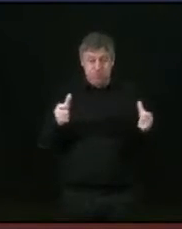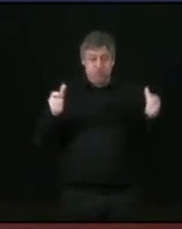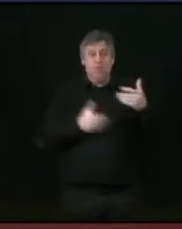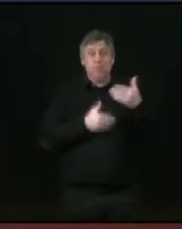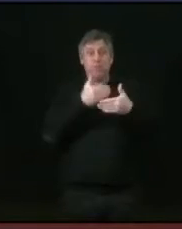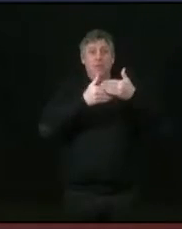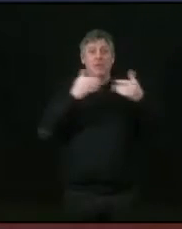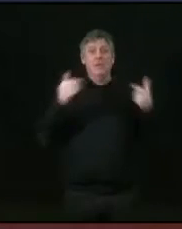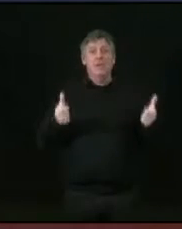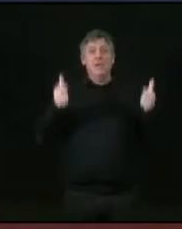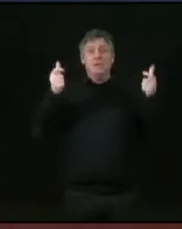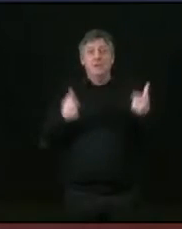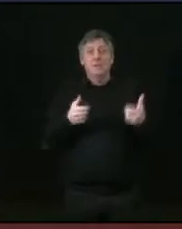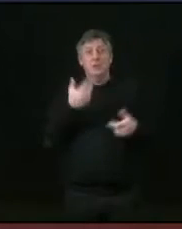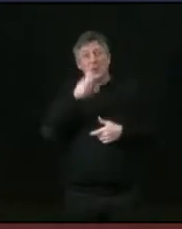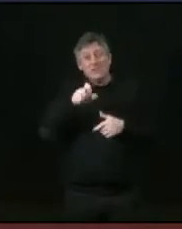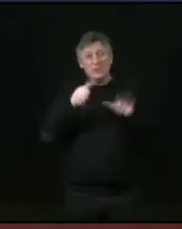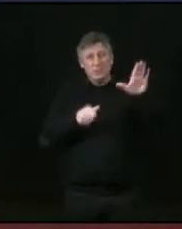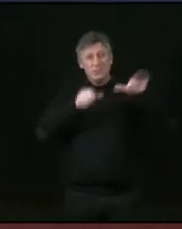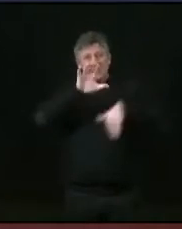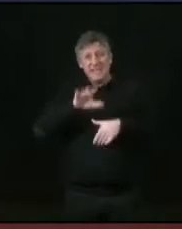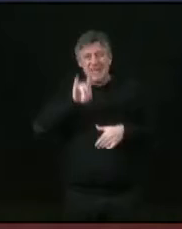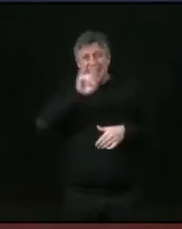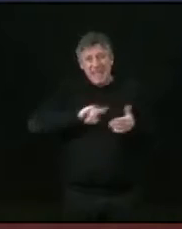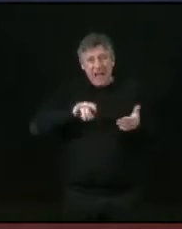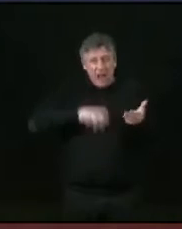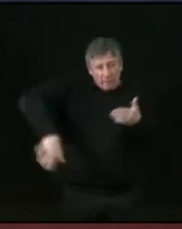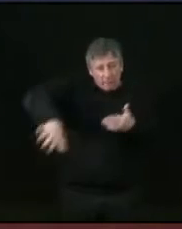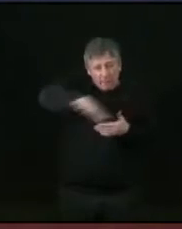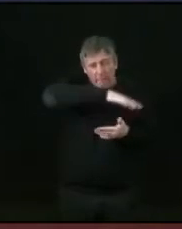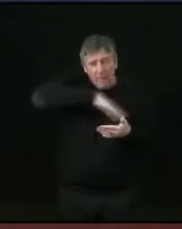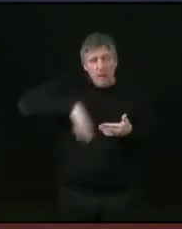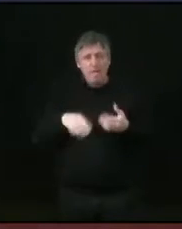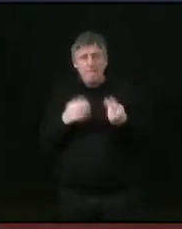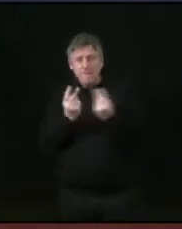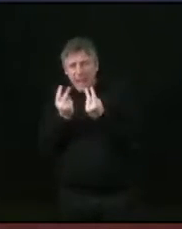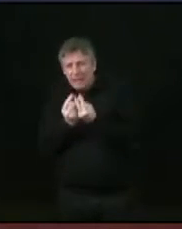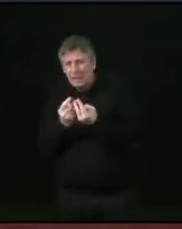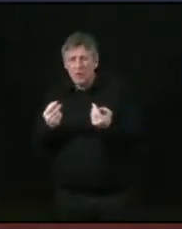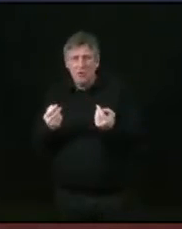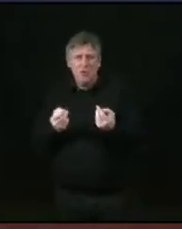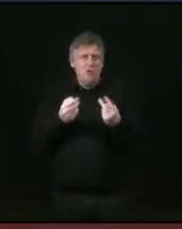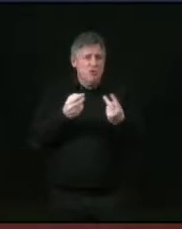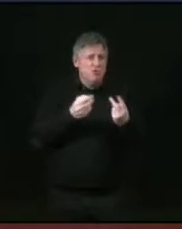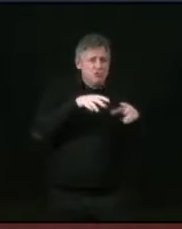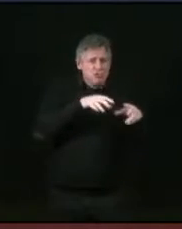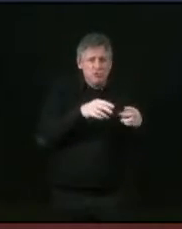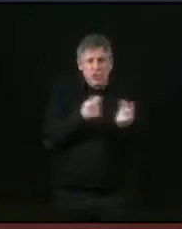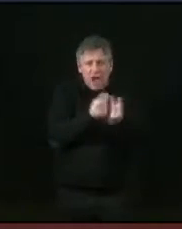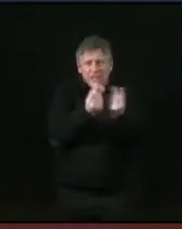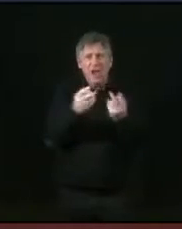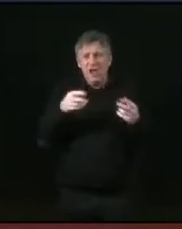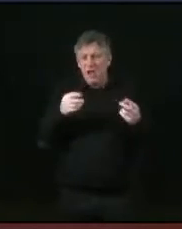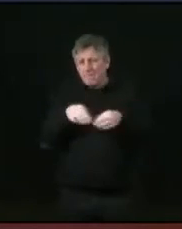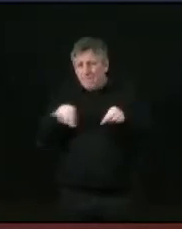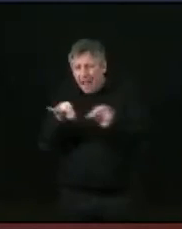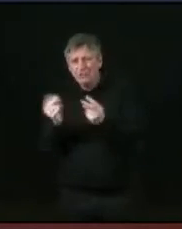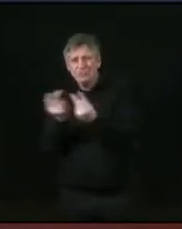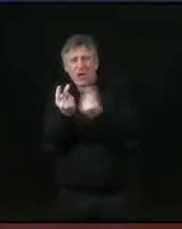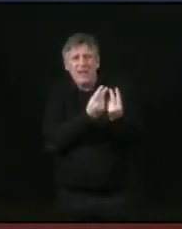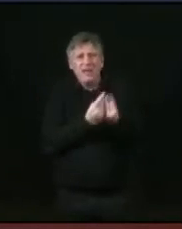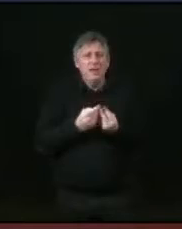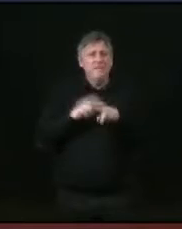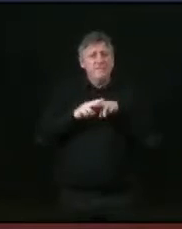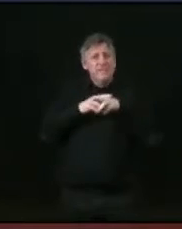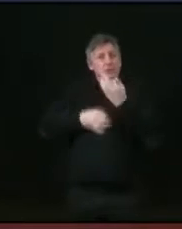365 hectares, quand même, des parcs et jardins. On me dit qu n pas de parc, il n pas de jardin. Mais